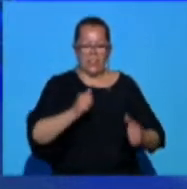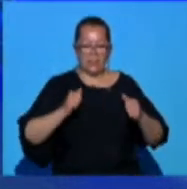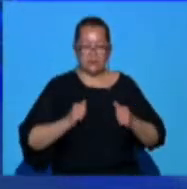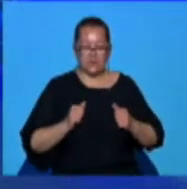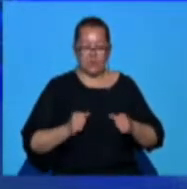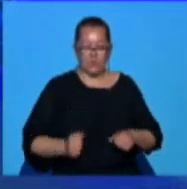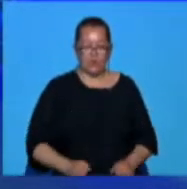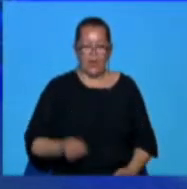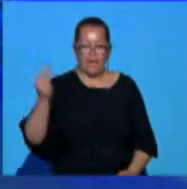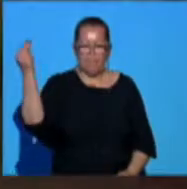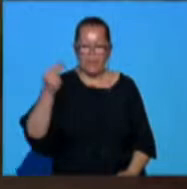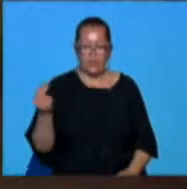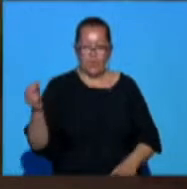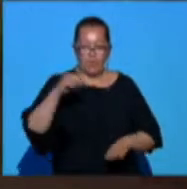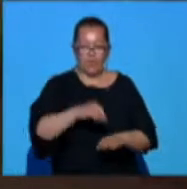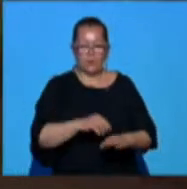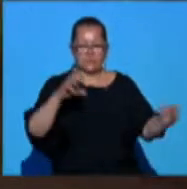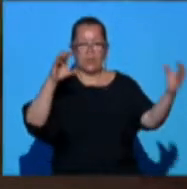expoziții.